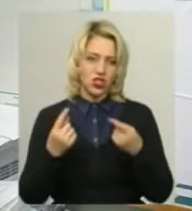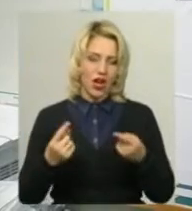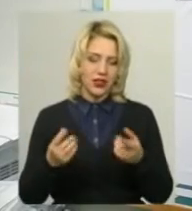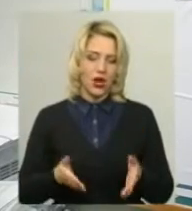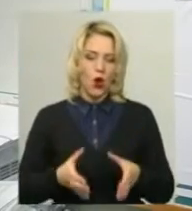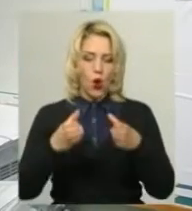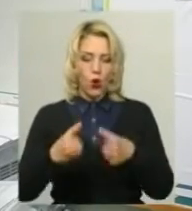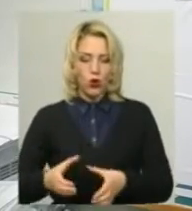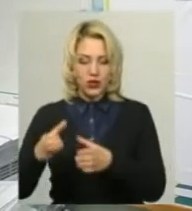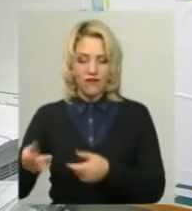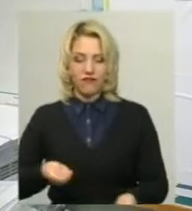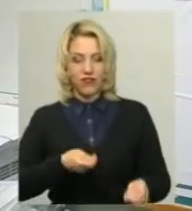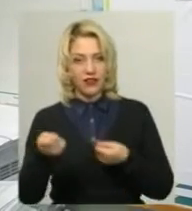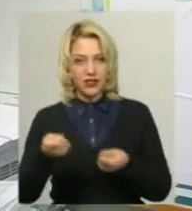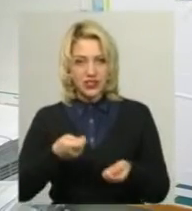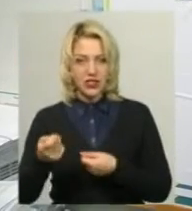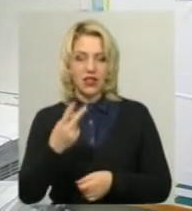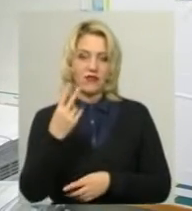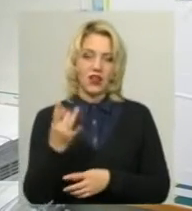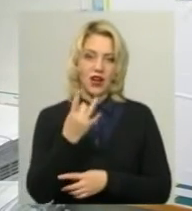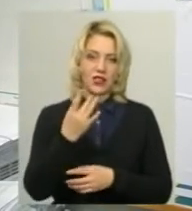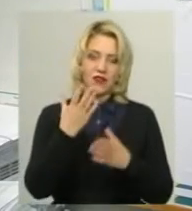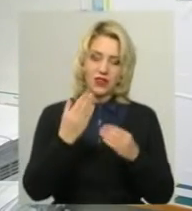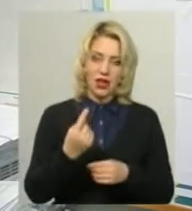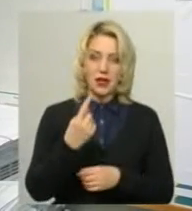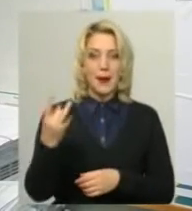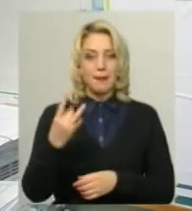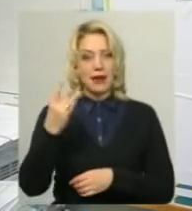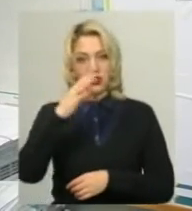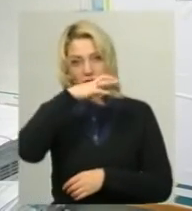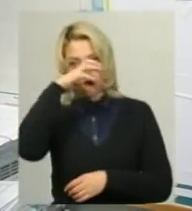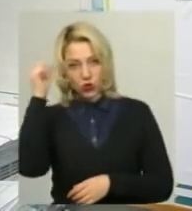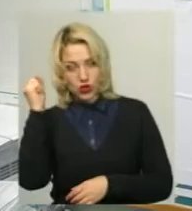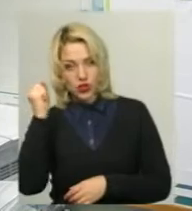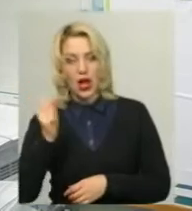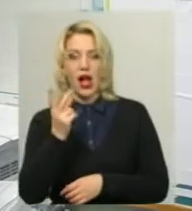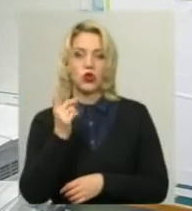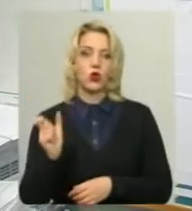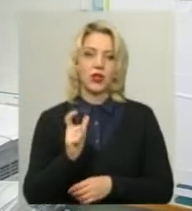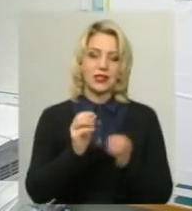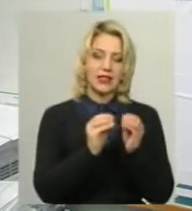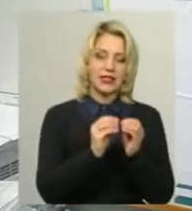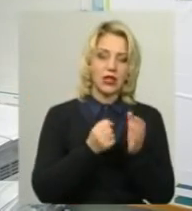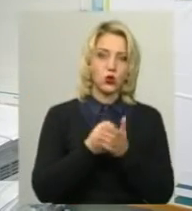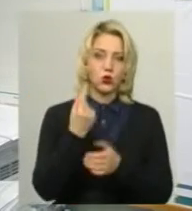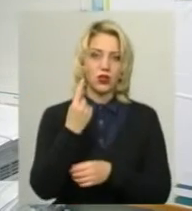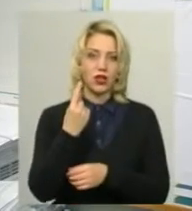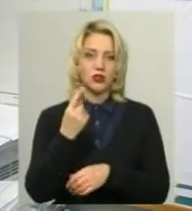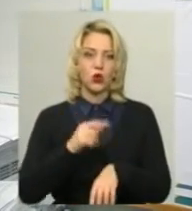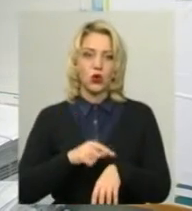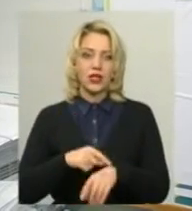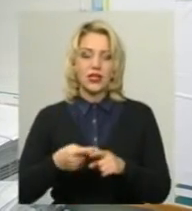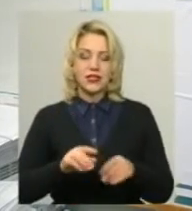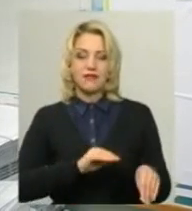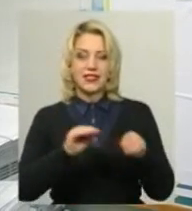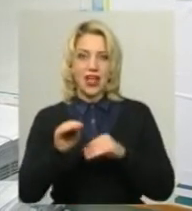Вивезення відбувається двічі на день – перший раз вночі і другий раз з 10 до 11 години. І ці встановлені